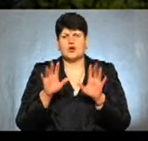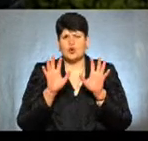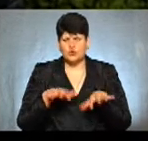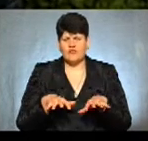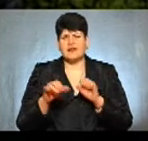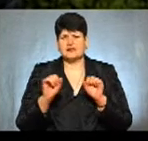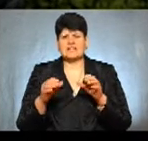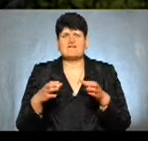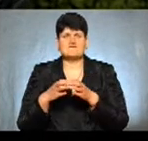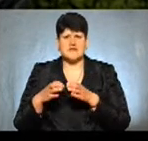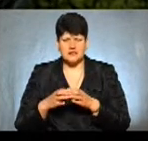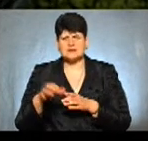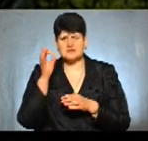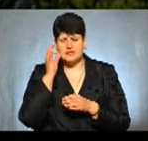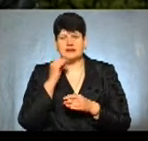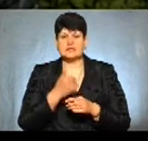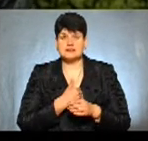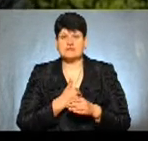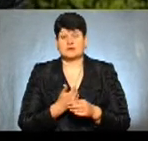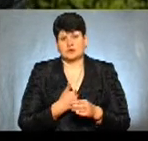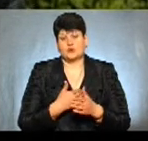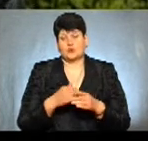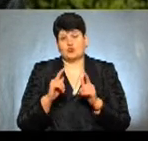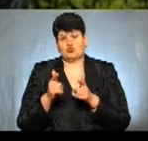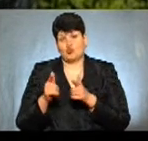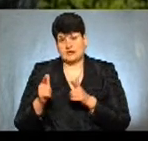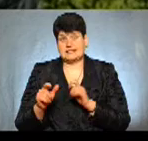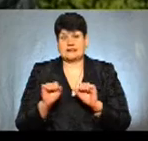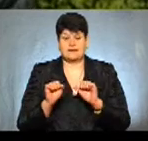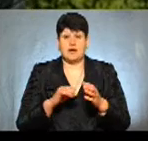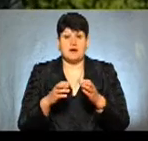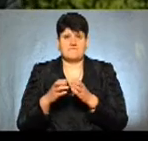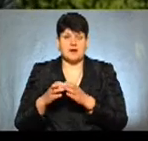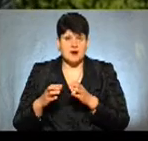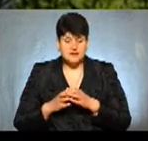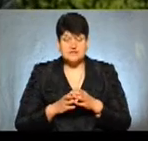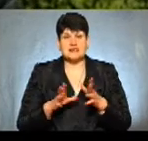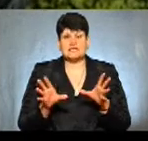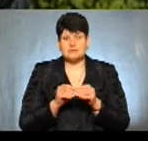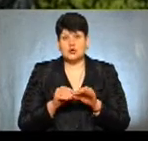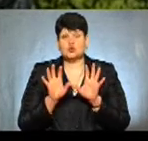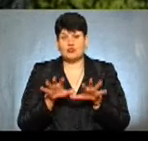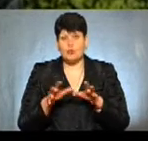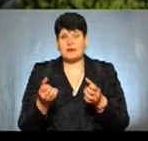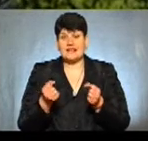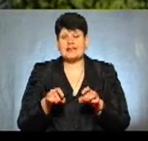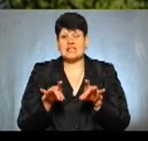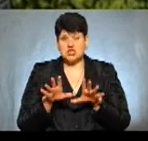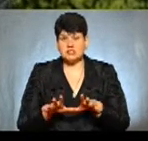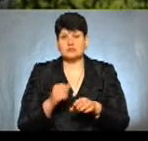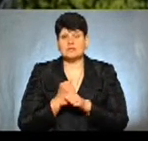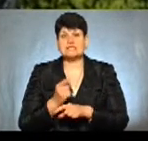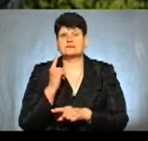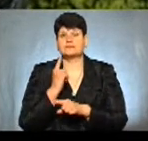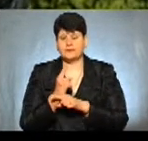фракції. Відповідно, ініціатива виникла узгодів із керівниками фракцій, з міським головою, і спільно ми прийняли рішення на сесії, яким наклали мораторій на